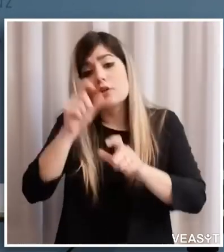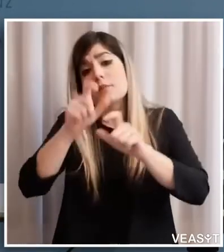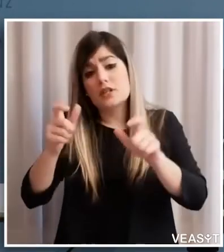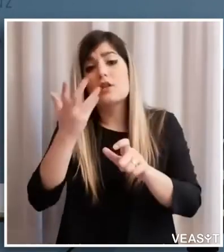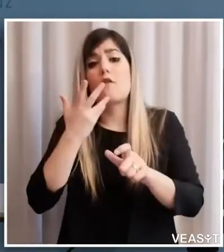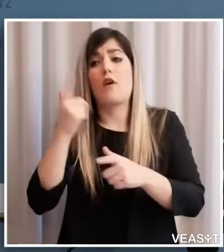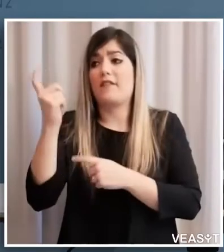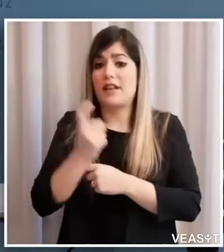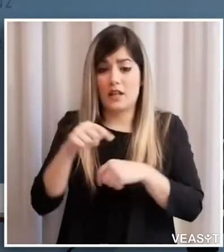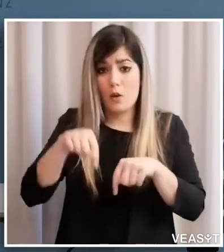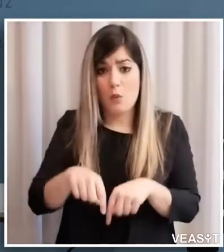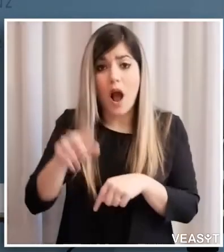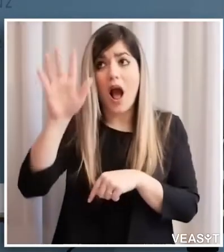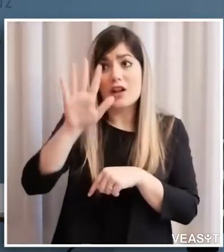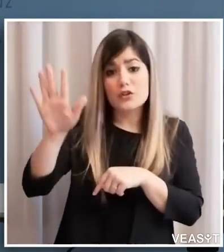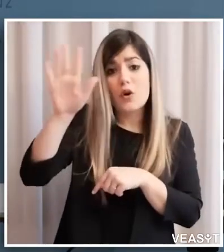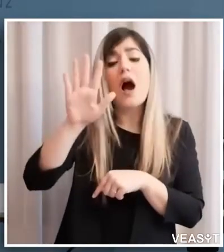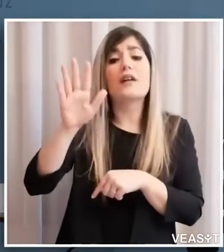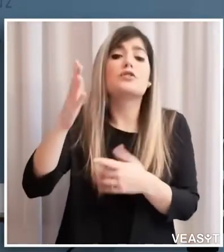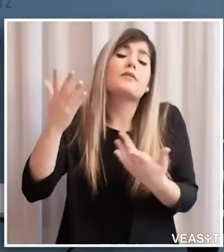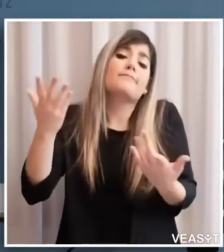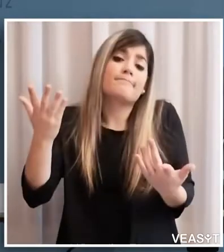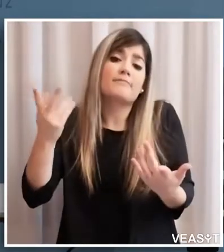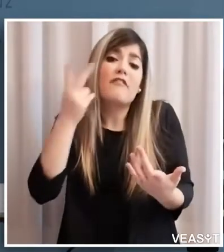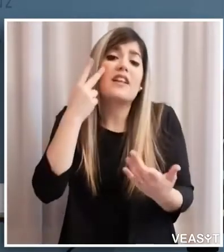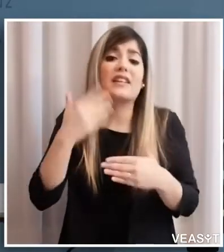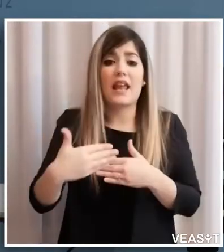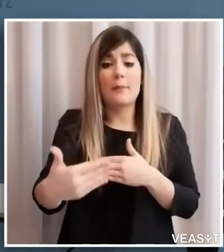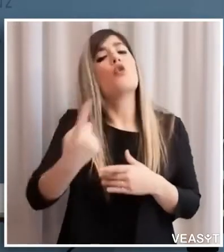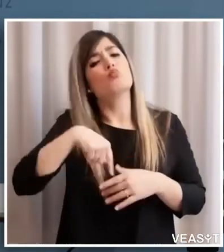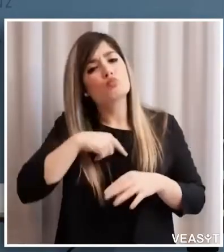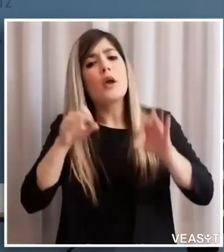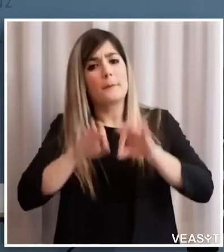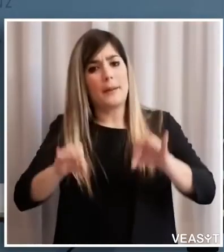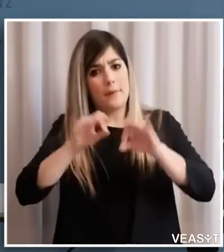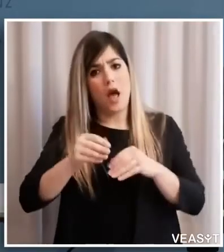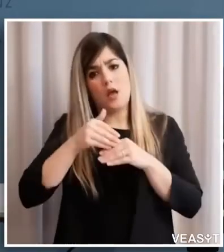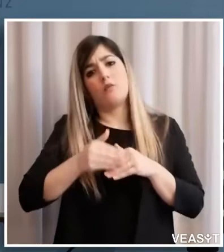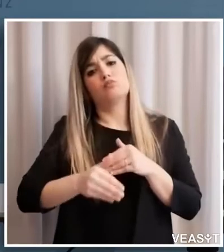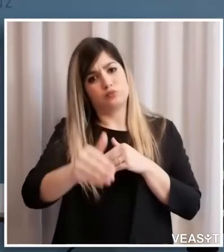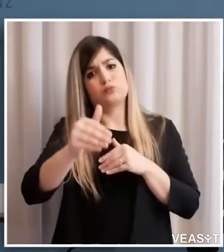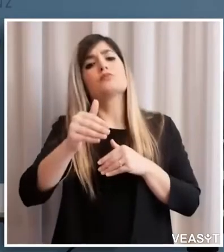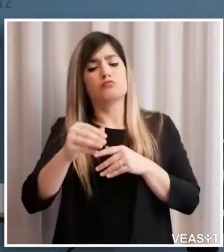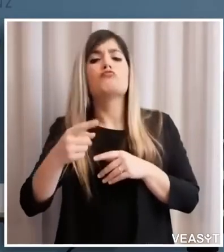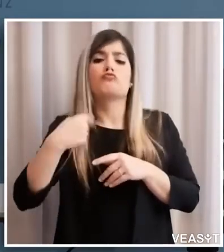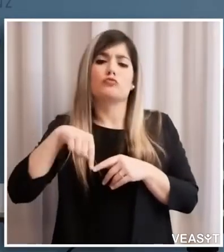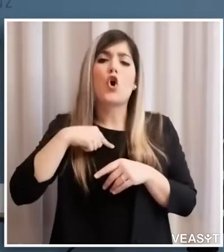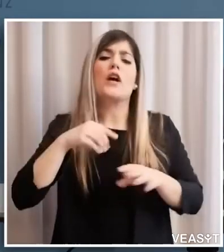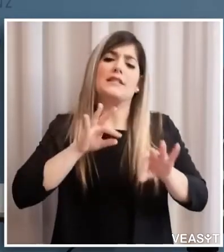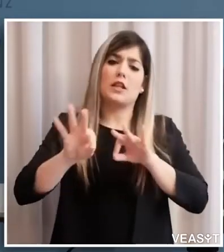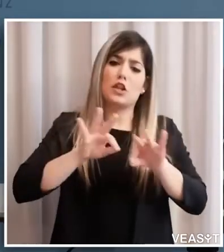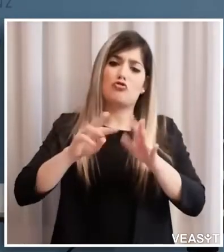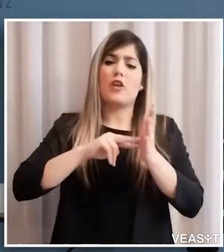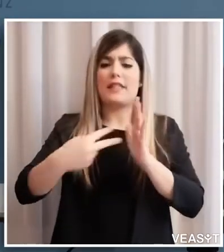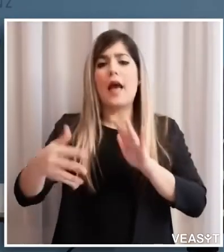credo che sia la domanda principale poi noi intanto ci prepariamo ci daremo tutte le strategie tecniche e tutti diciamo i sistemi di